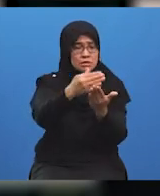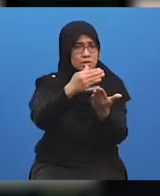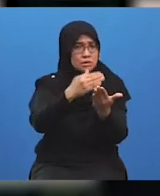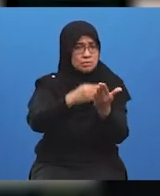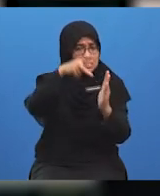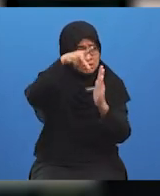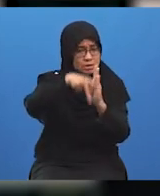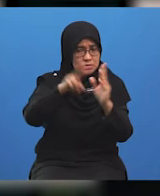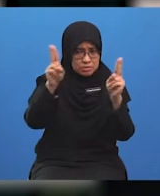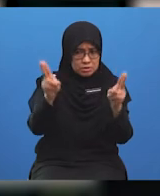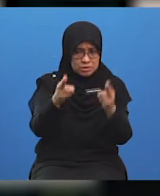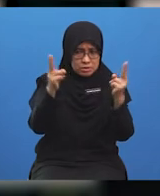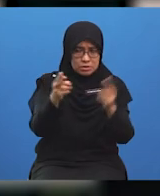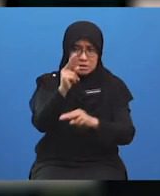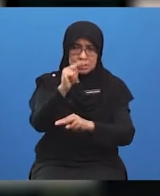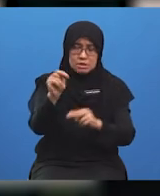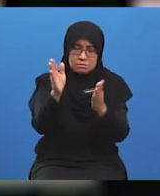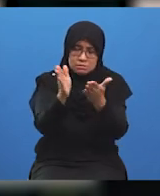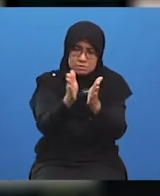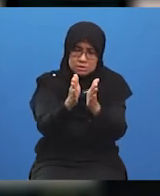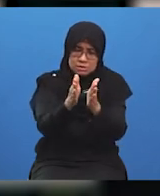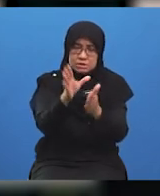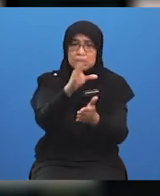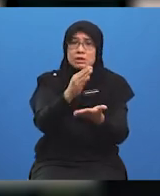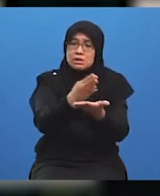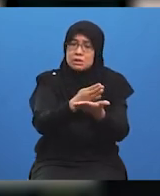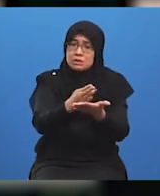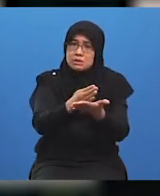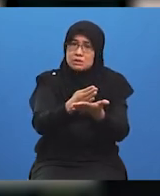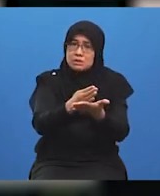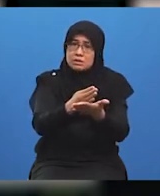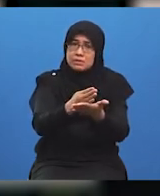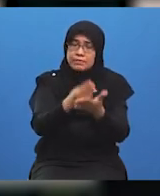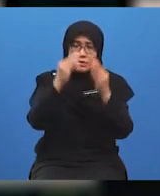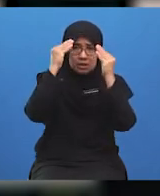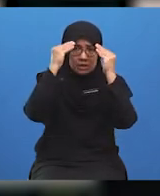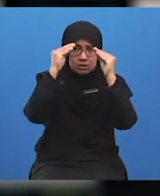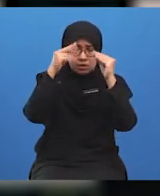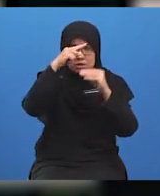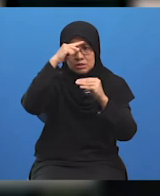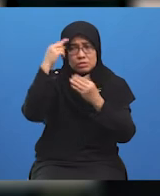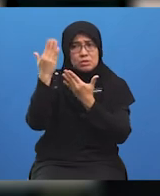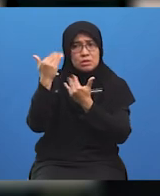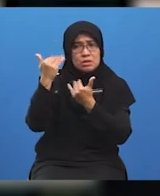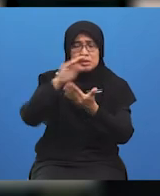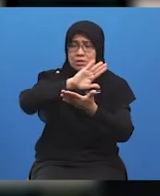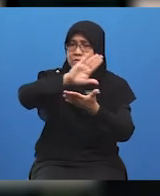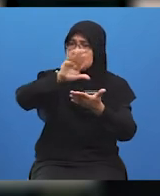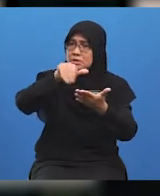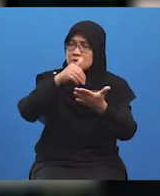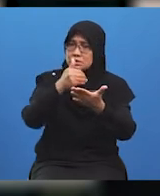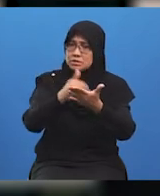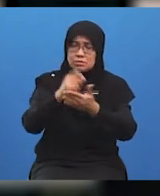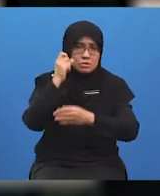kecil dan sederhana. Cikgu berharap sangat pelajar-pelajar semua faham dengan jelas akan